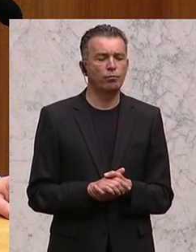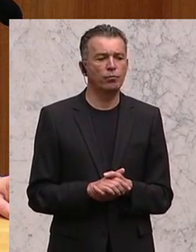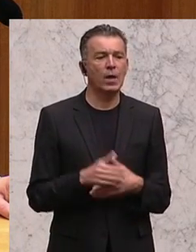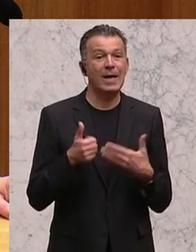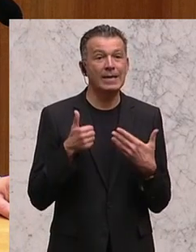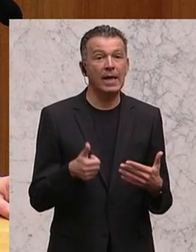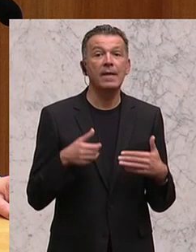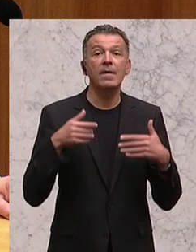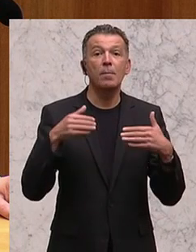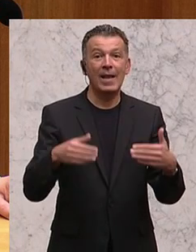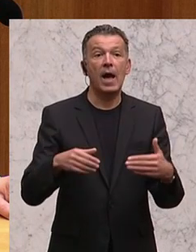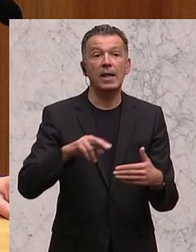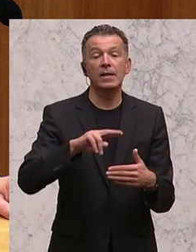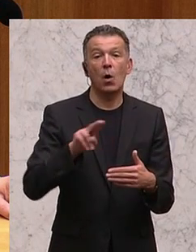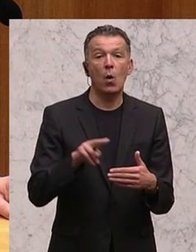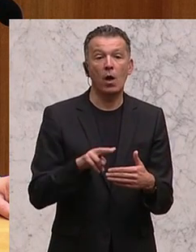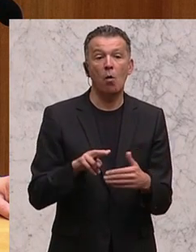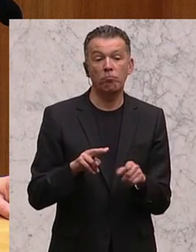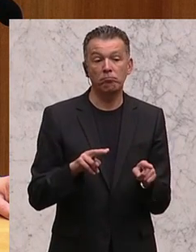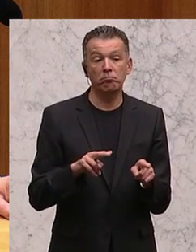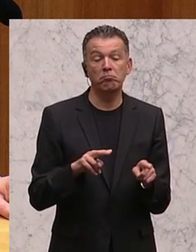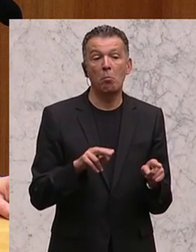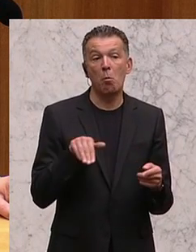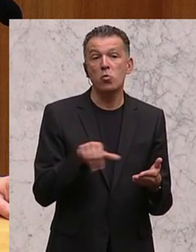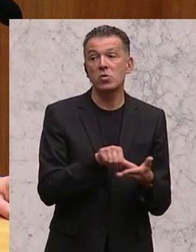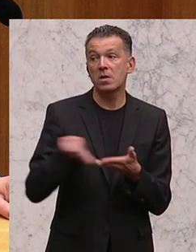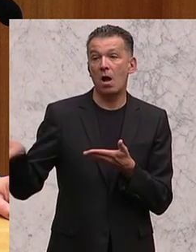60 Milliarden an das Vereinigte Königreich.